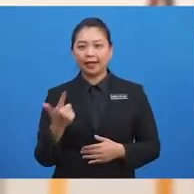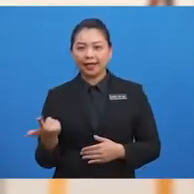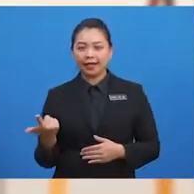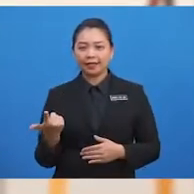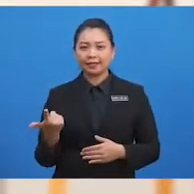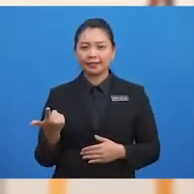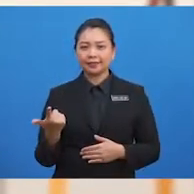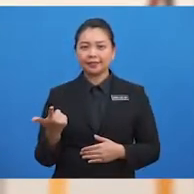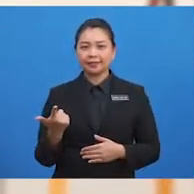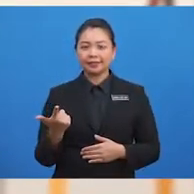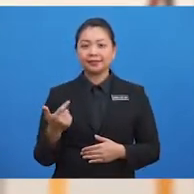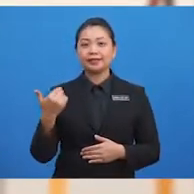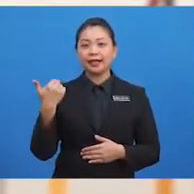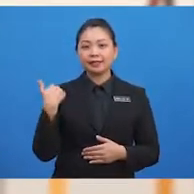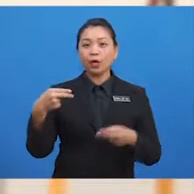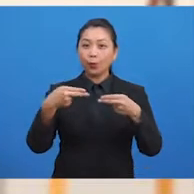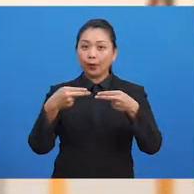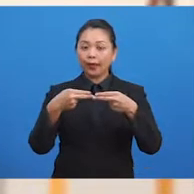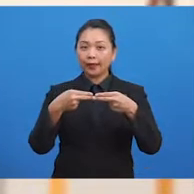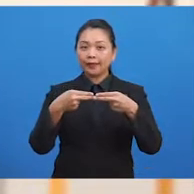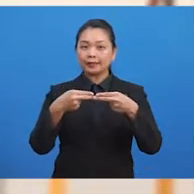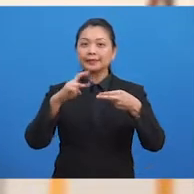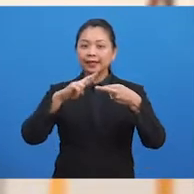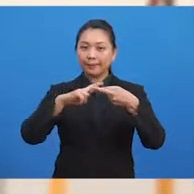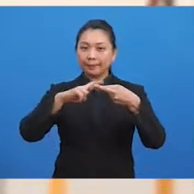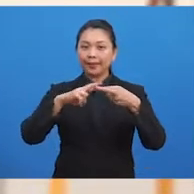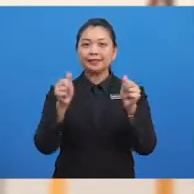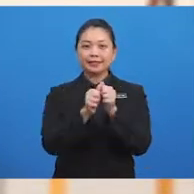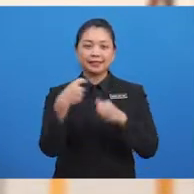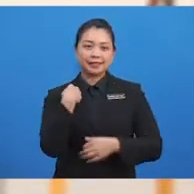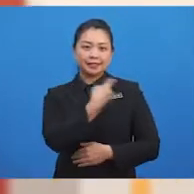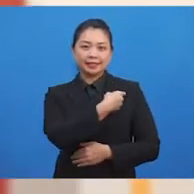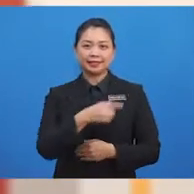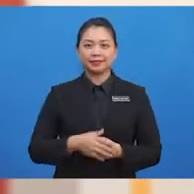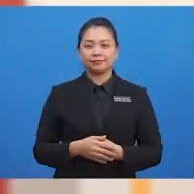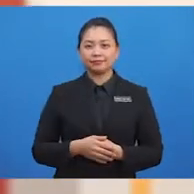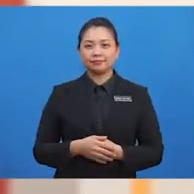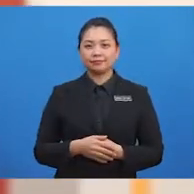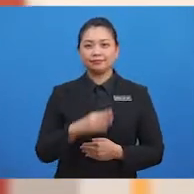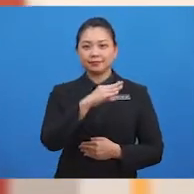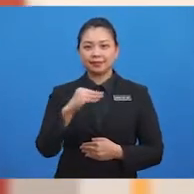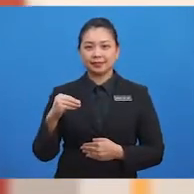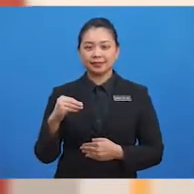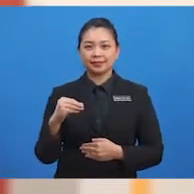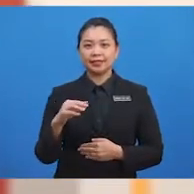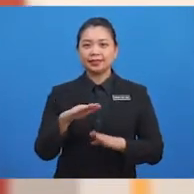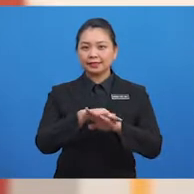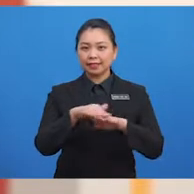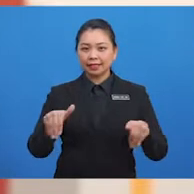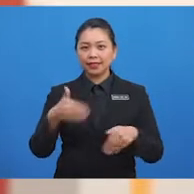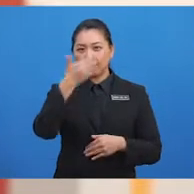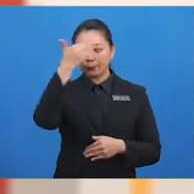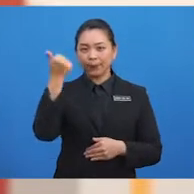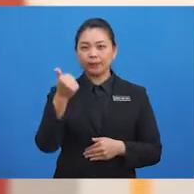menjalinkan hubungan mesra dengan kita. Dan, jangan